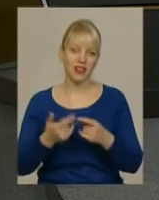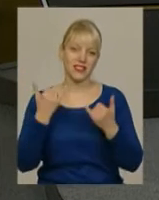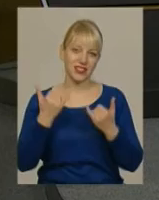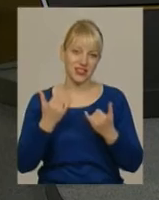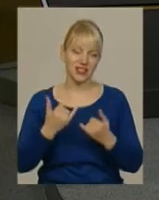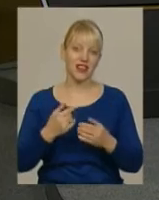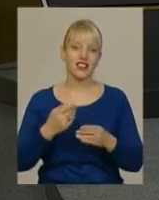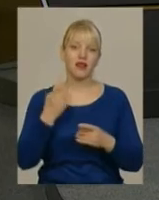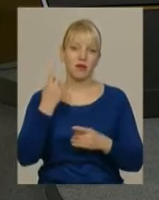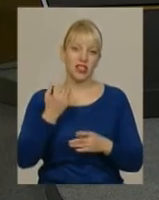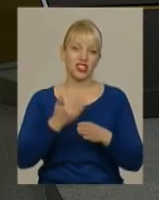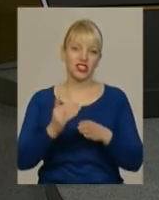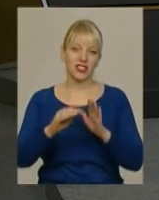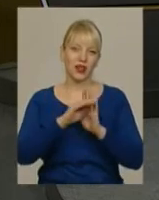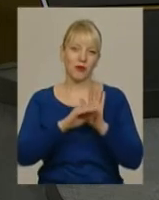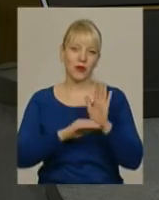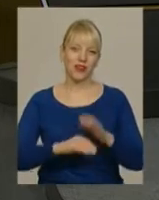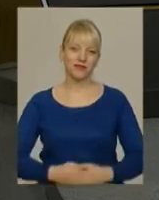зараз анонс першої частини програми.